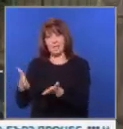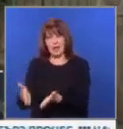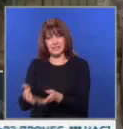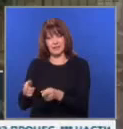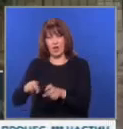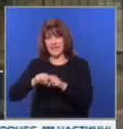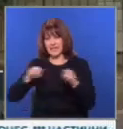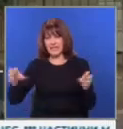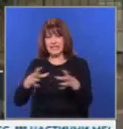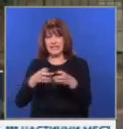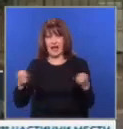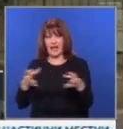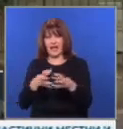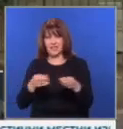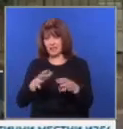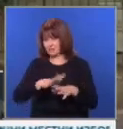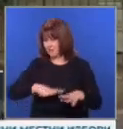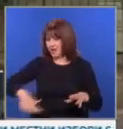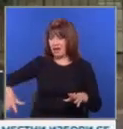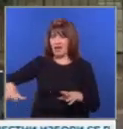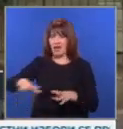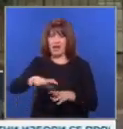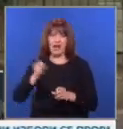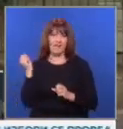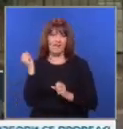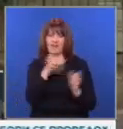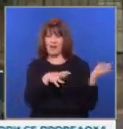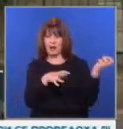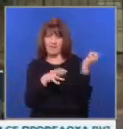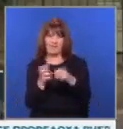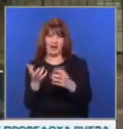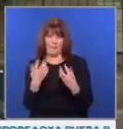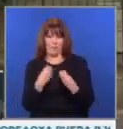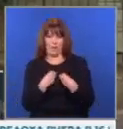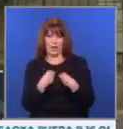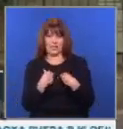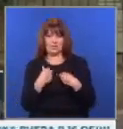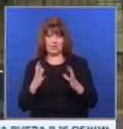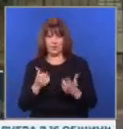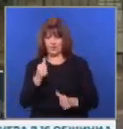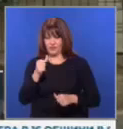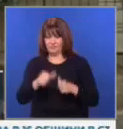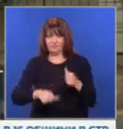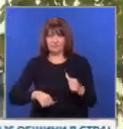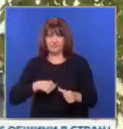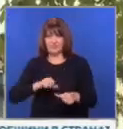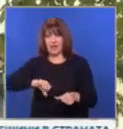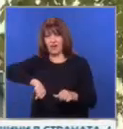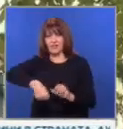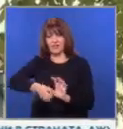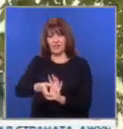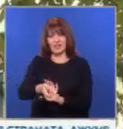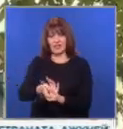той разкъса по стаята и почна да ги размята по нас. Почна да агресира, почна да ми завърта ръката.